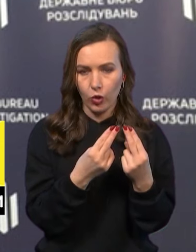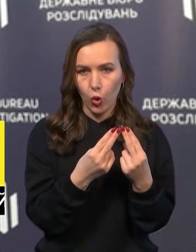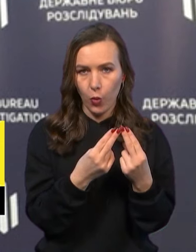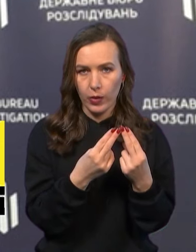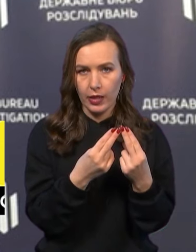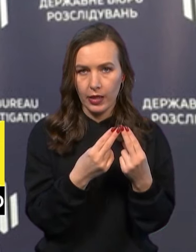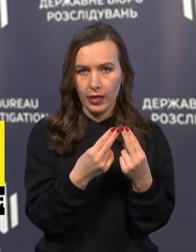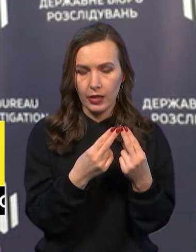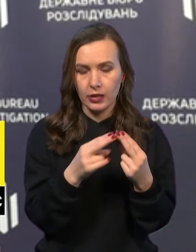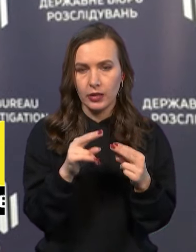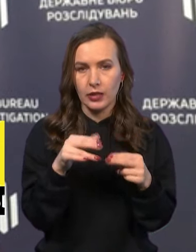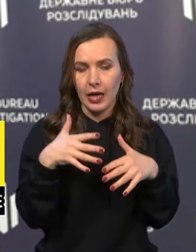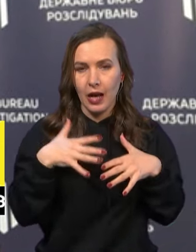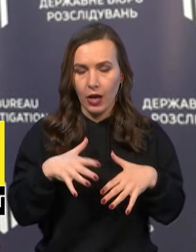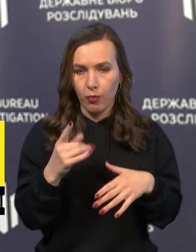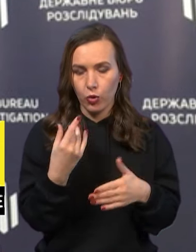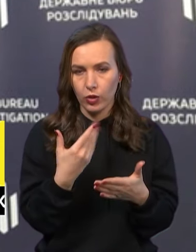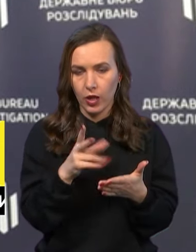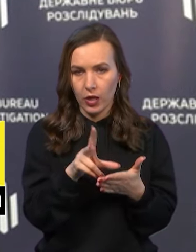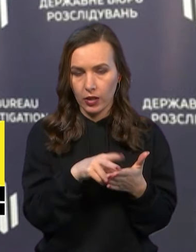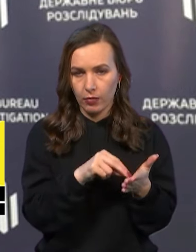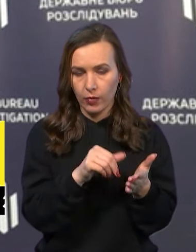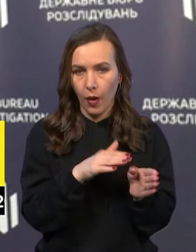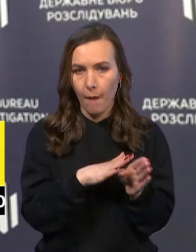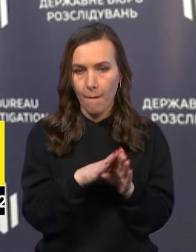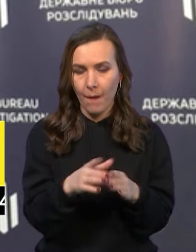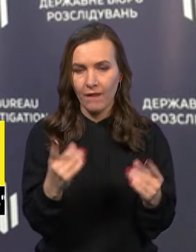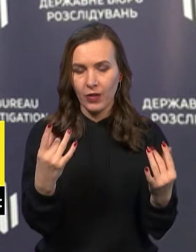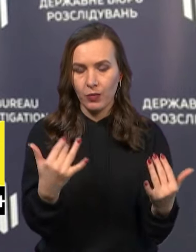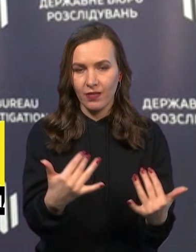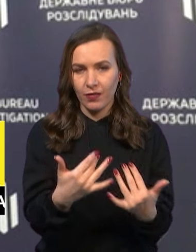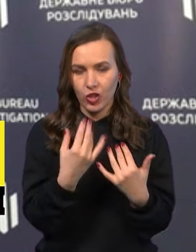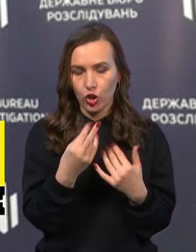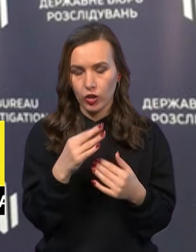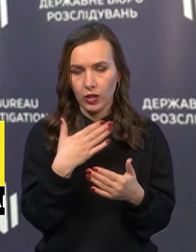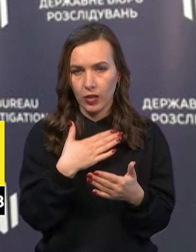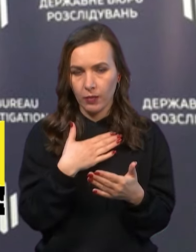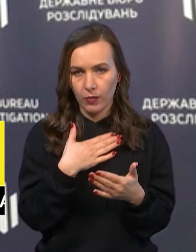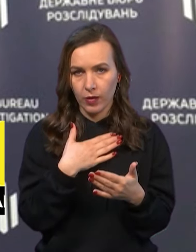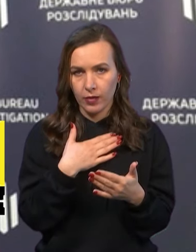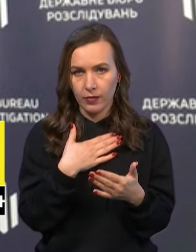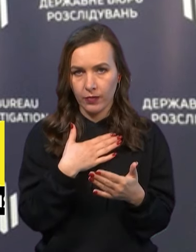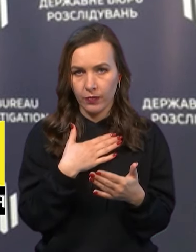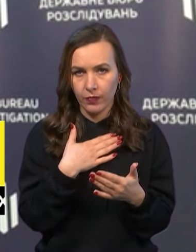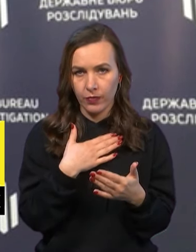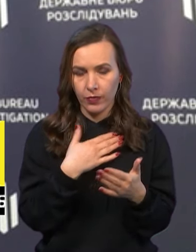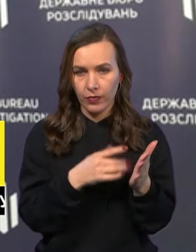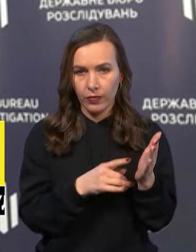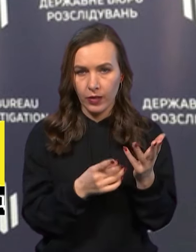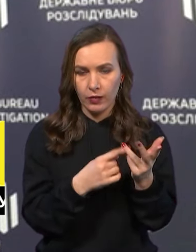За один із прикладів, ви пам'ятаєте, що повне масштабне вторгнення, ми відраховуємо з 2014